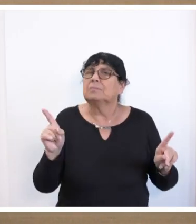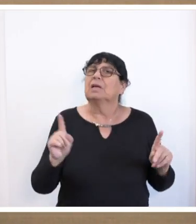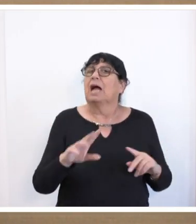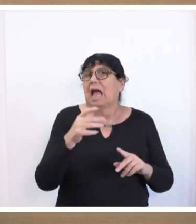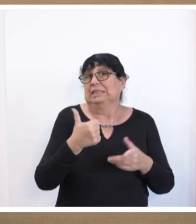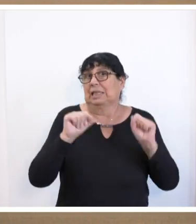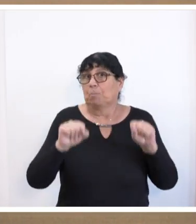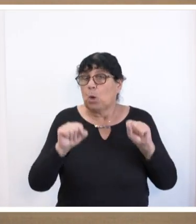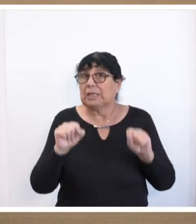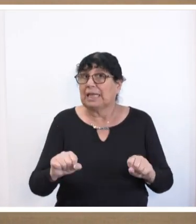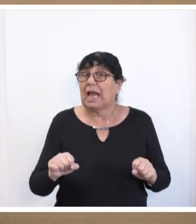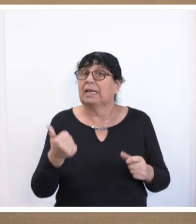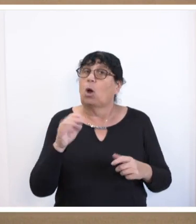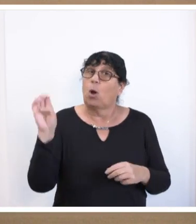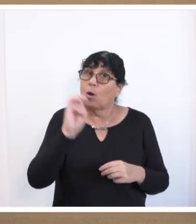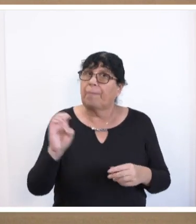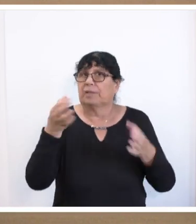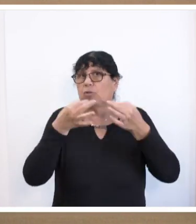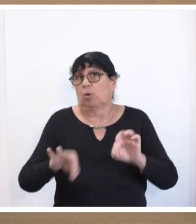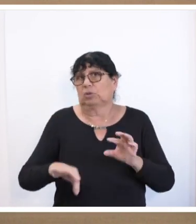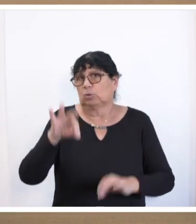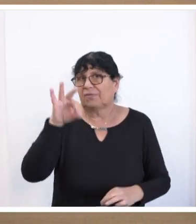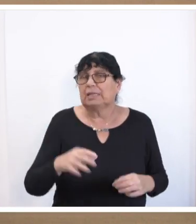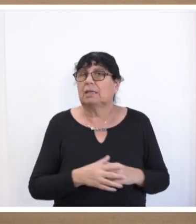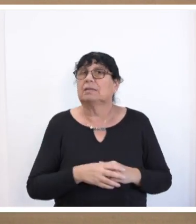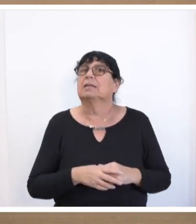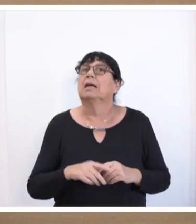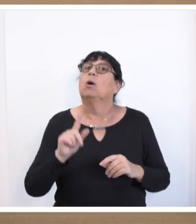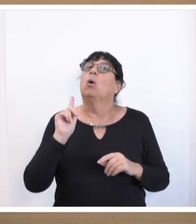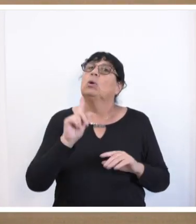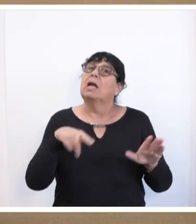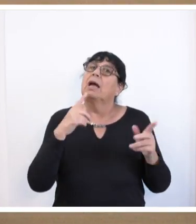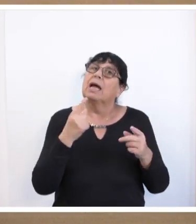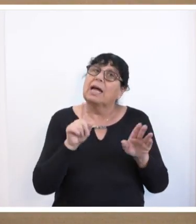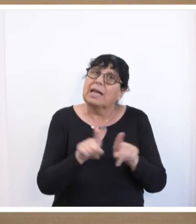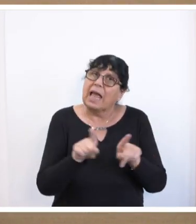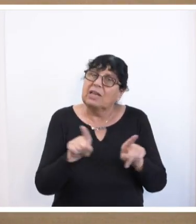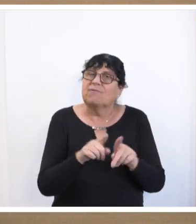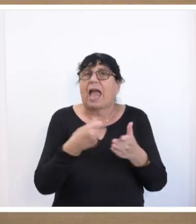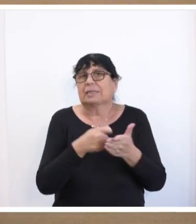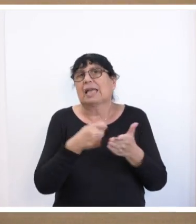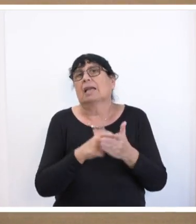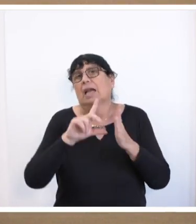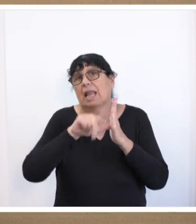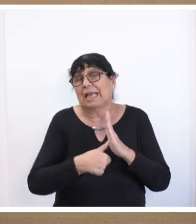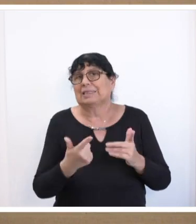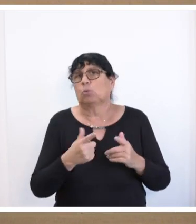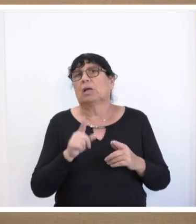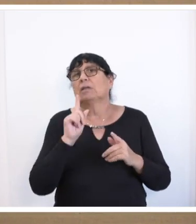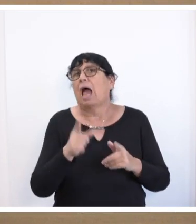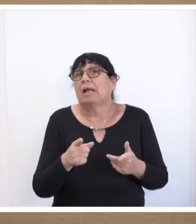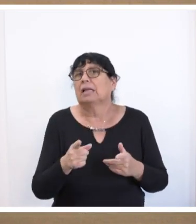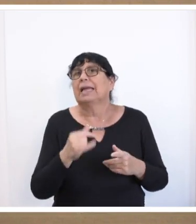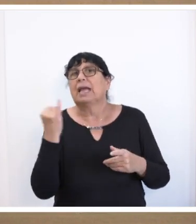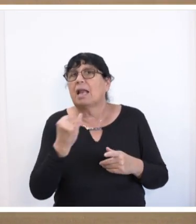Möglichkeit ist, eine europäische Lösung durchzusetzen, um gleichwertige wie vergleichbare Leistungen an irreguläre Migranten